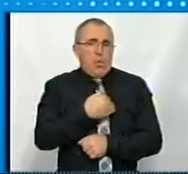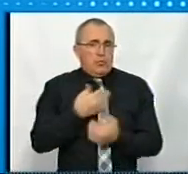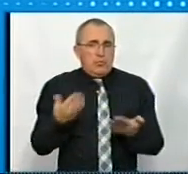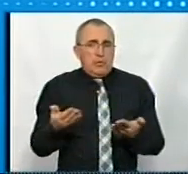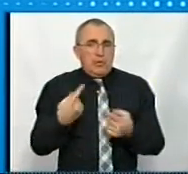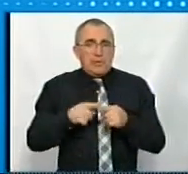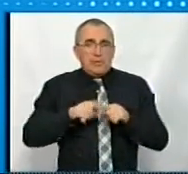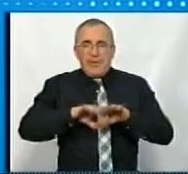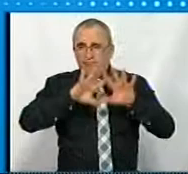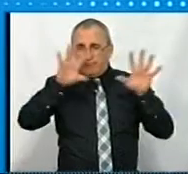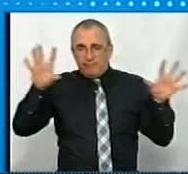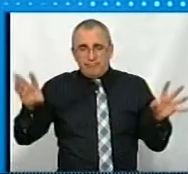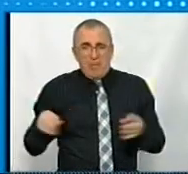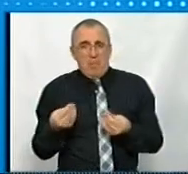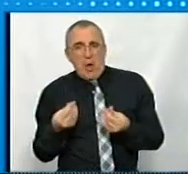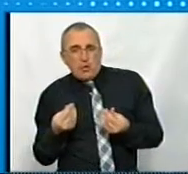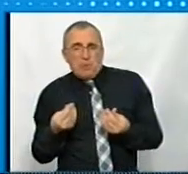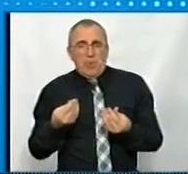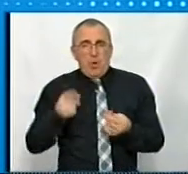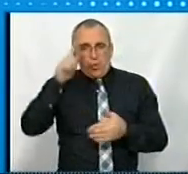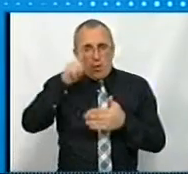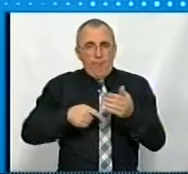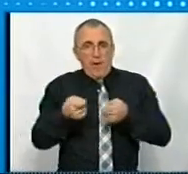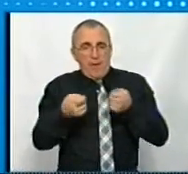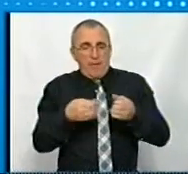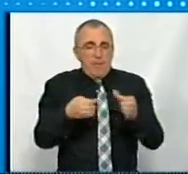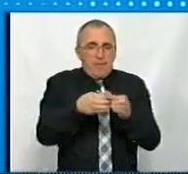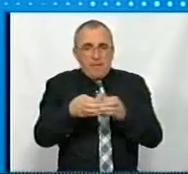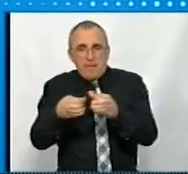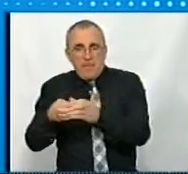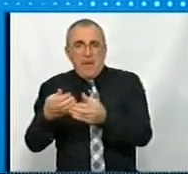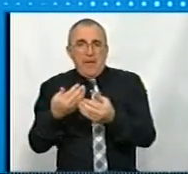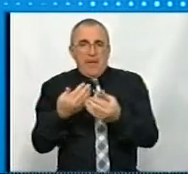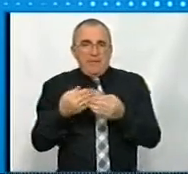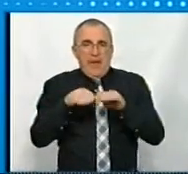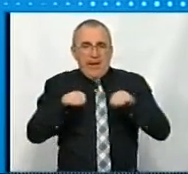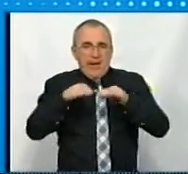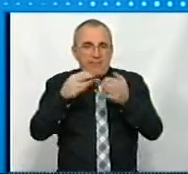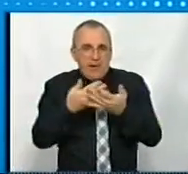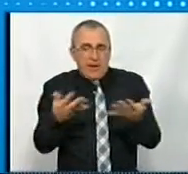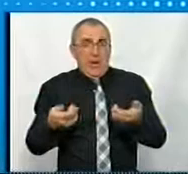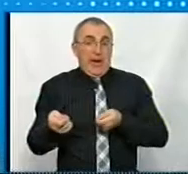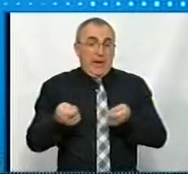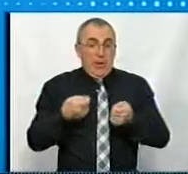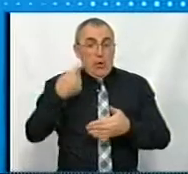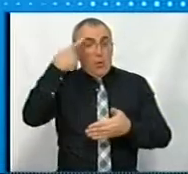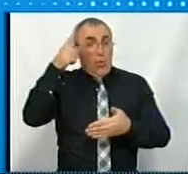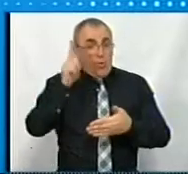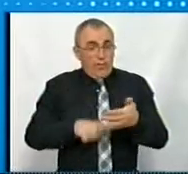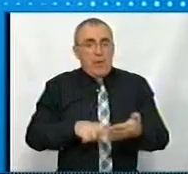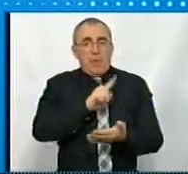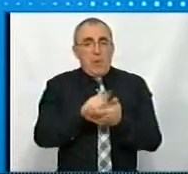цей горизонтальний менеджмент, це коли ми довіряємо керівникам певного підрозділу, певного рівня, але ця довіра має